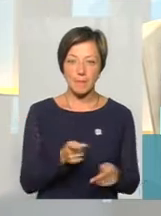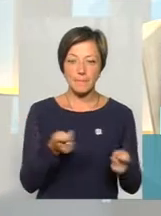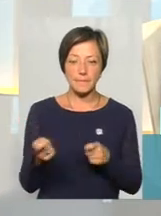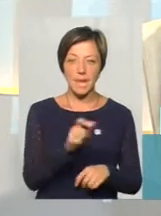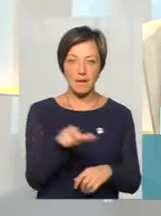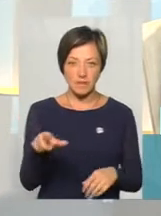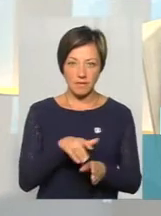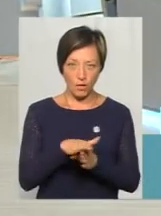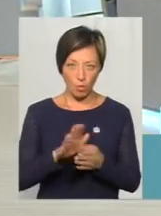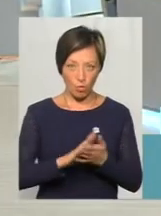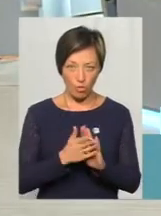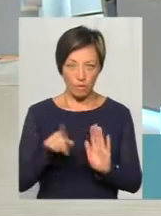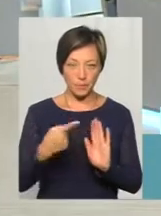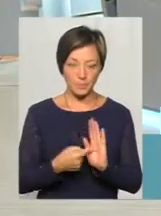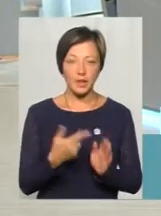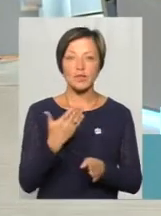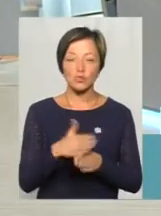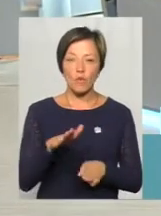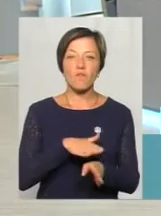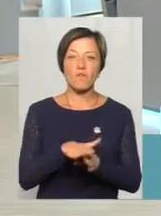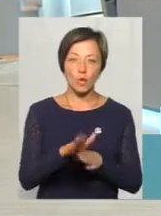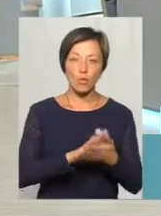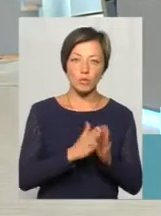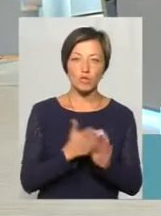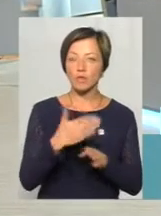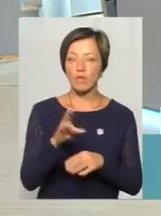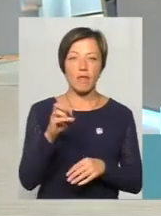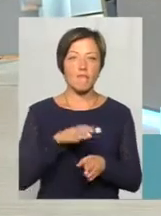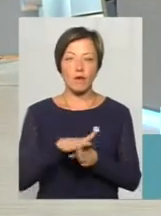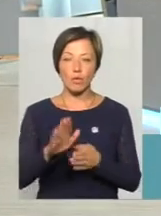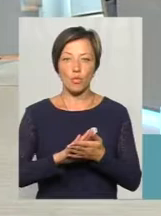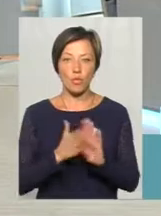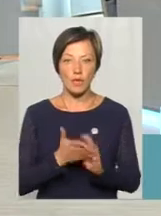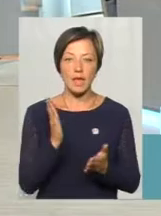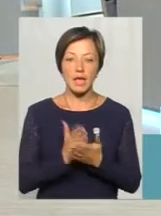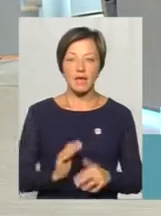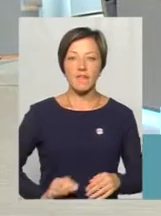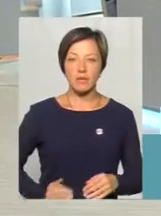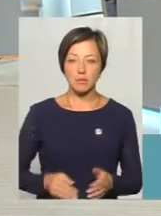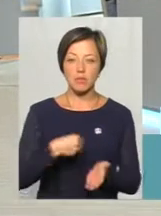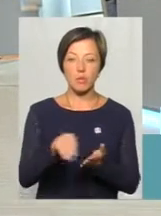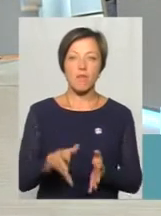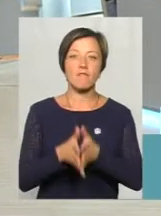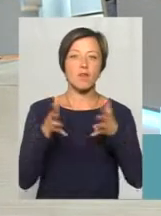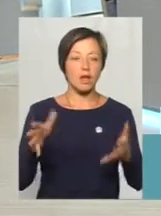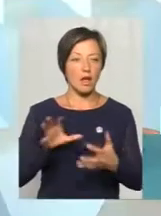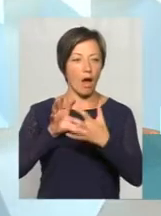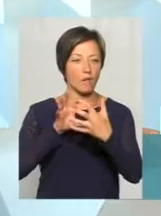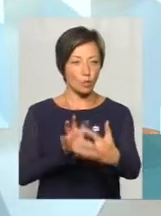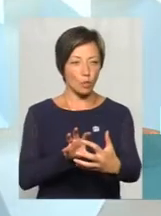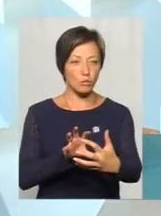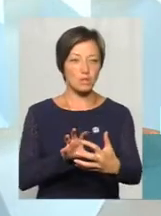виконали умови? Частково виконали умови, частково не виконали умови. Є перевізники, які закупили великі автобуси,